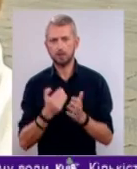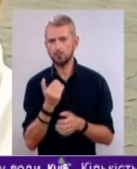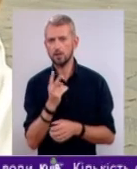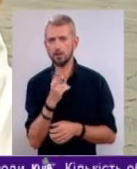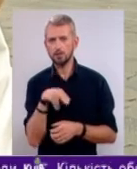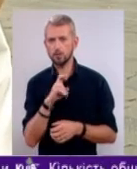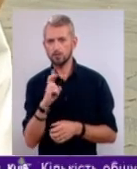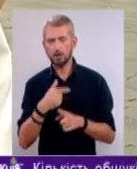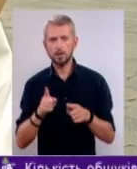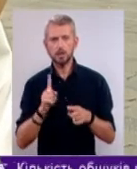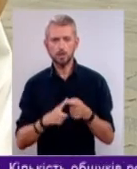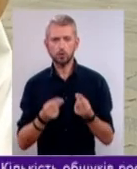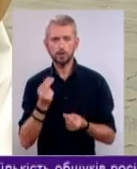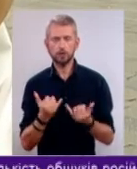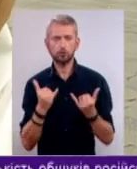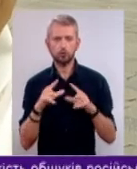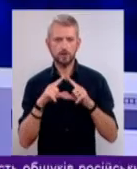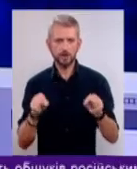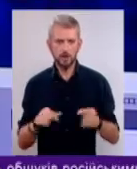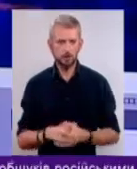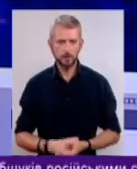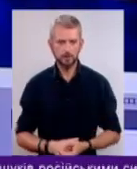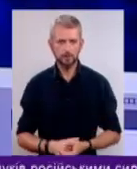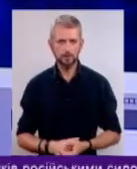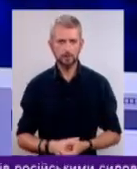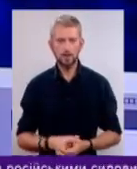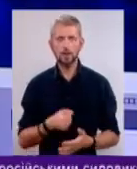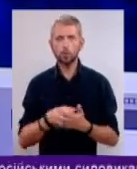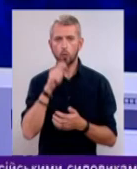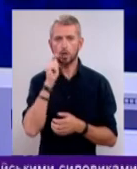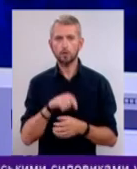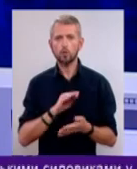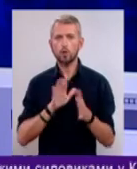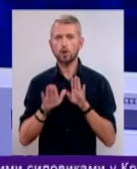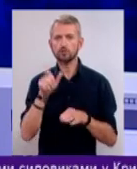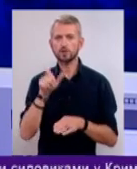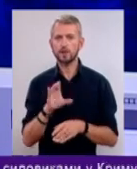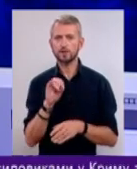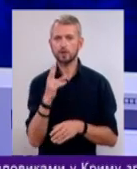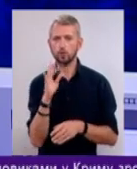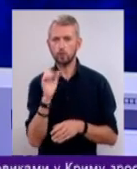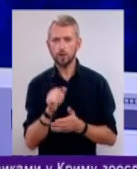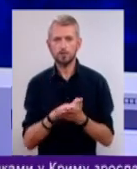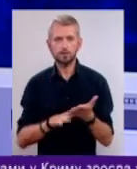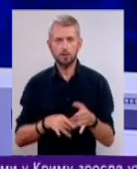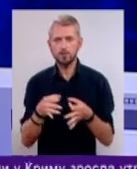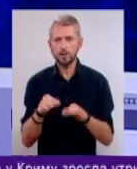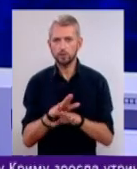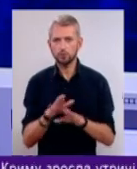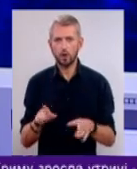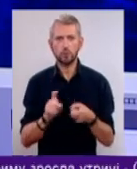які розігрює сучасний Кремль. До українського режисера Олега Сінцова і надалі не допускають